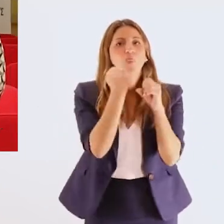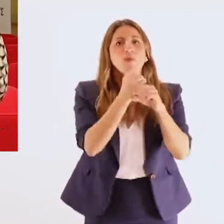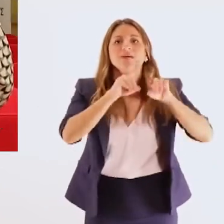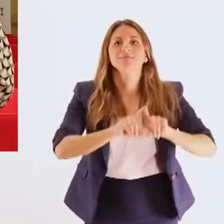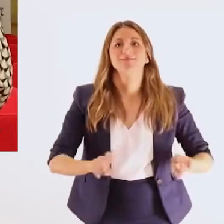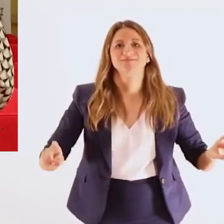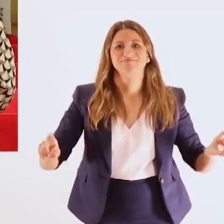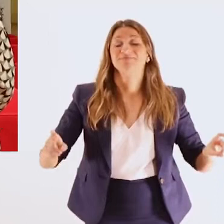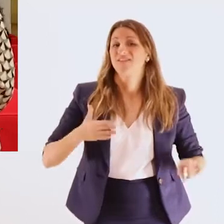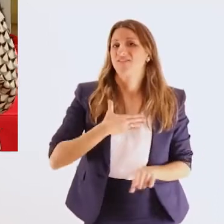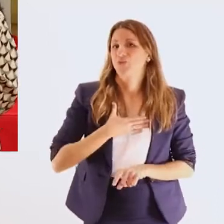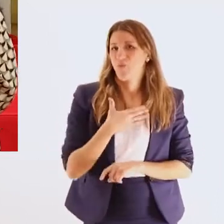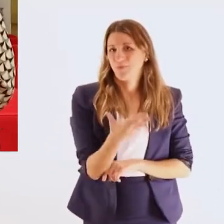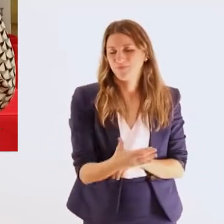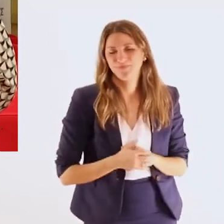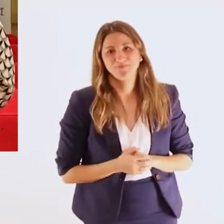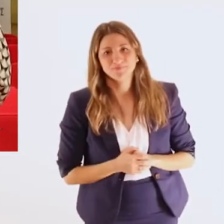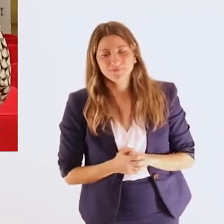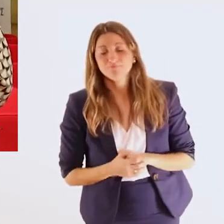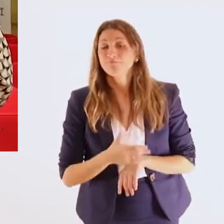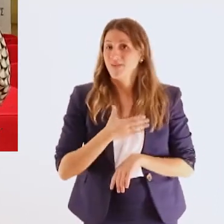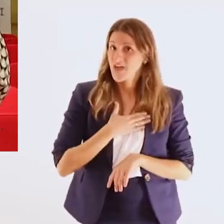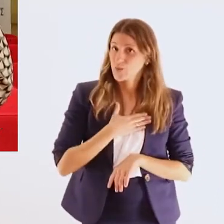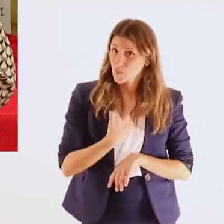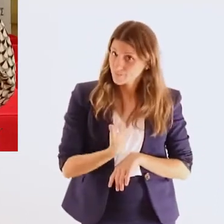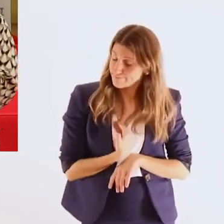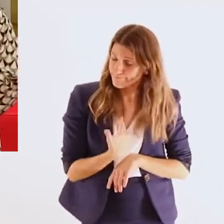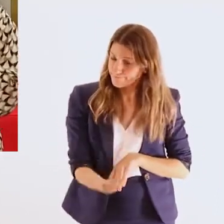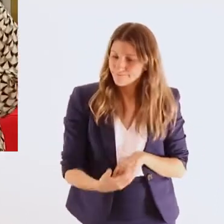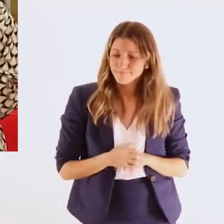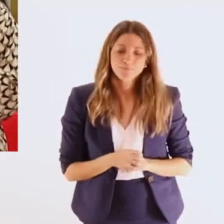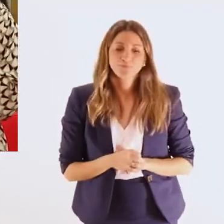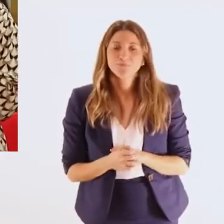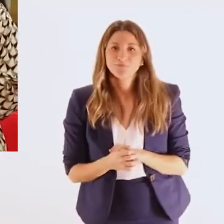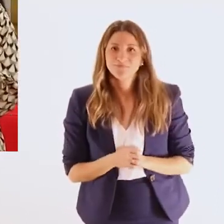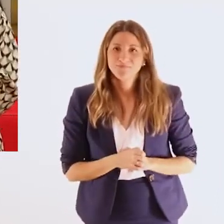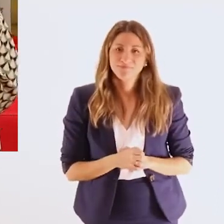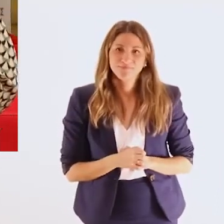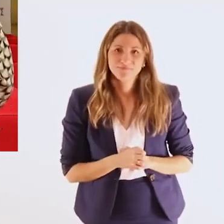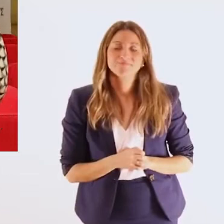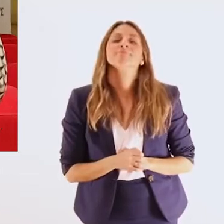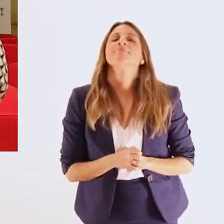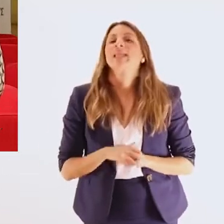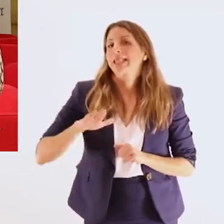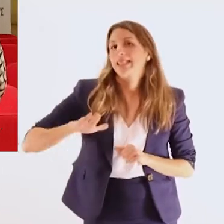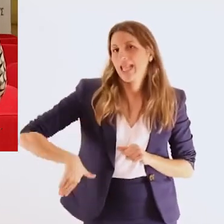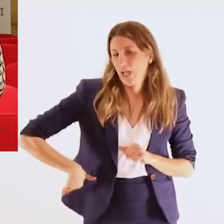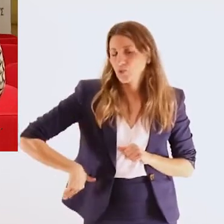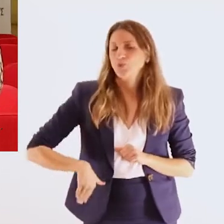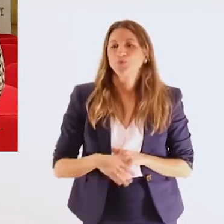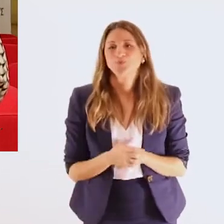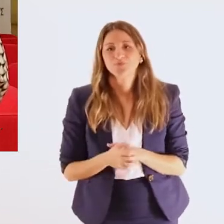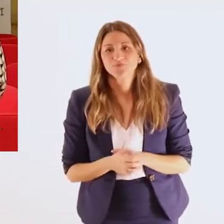ευχαριστούμε πολύ για την ουσιαστική ενημέρωση Θα είμαστε εδώ για να συζητάμε αναλυτικά τόσο το έργο του Ινστιτούτο όσο και συνολικά της ΕΣΑΜΕΑ